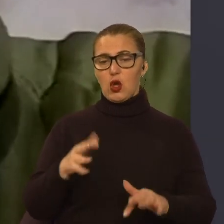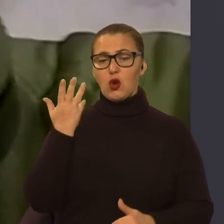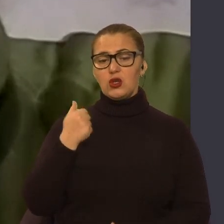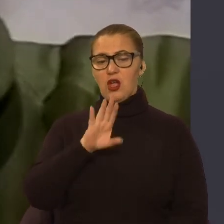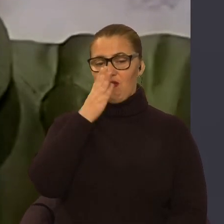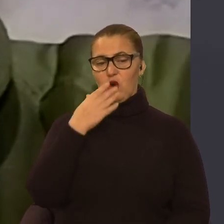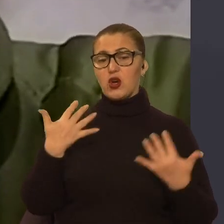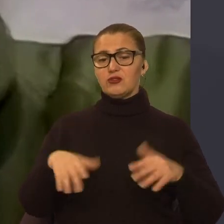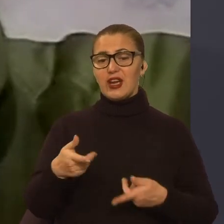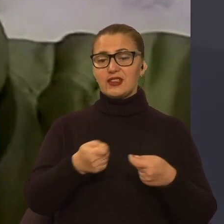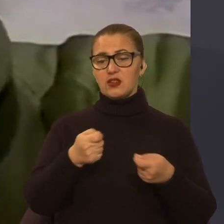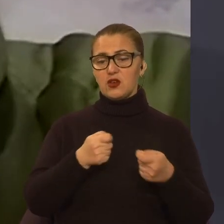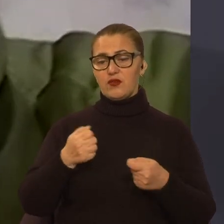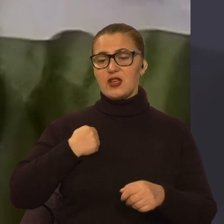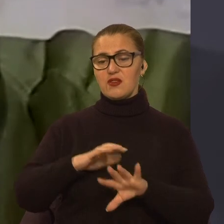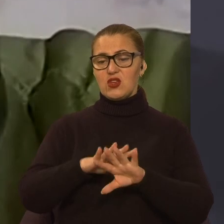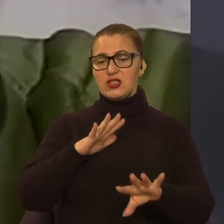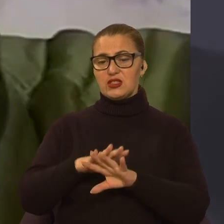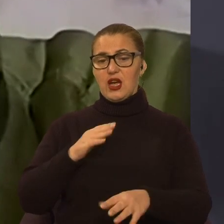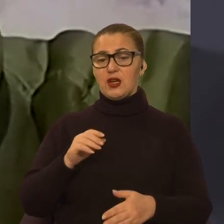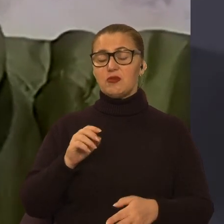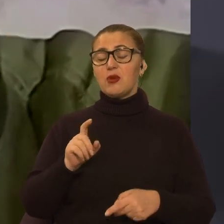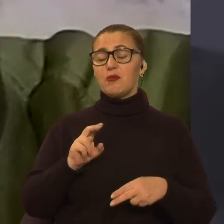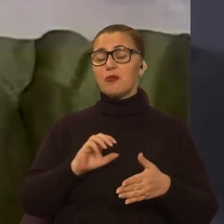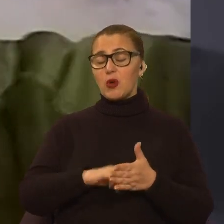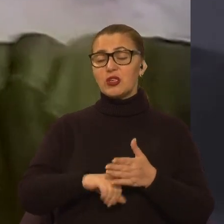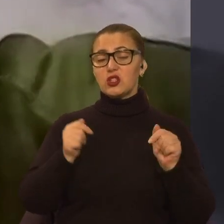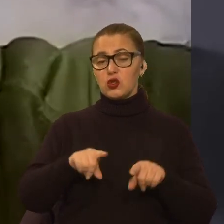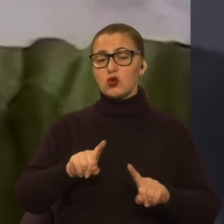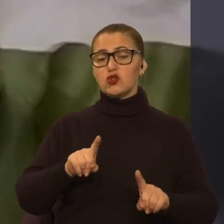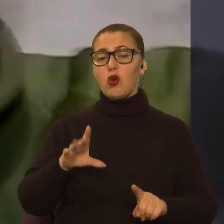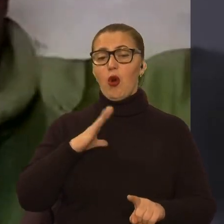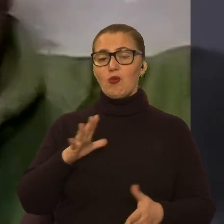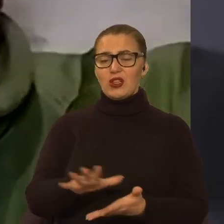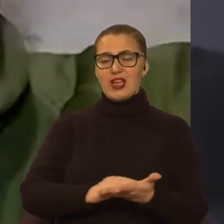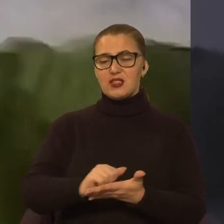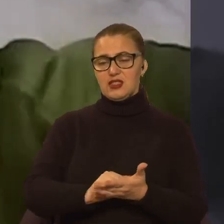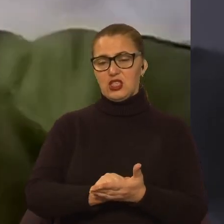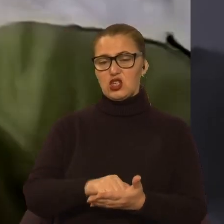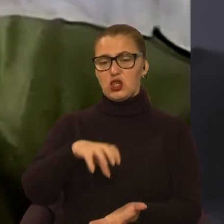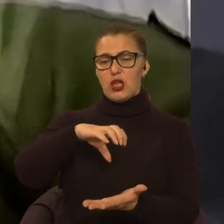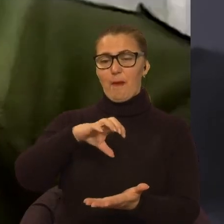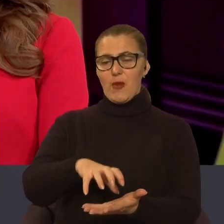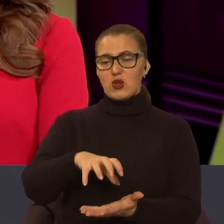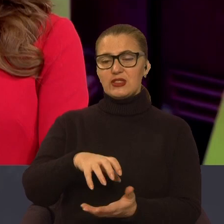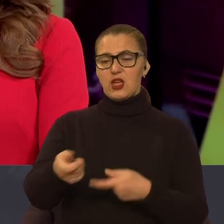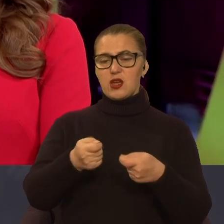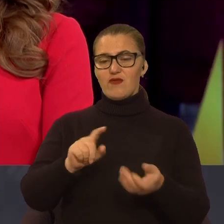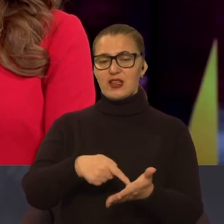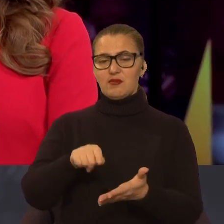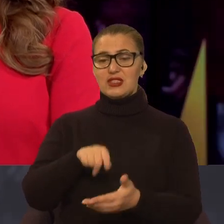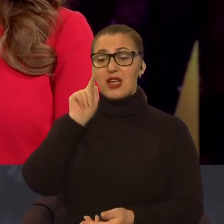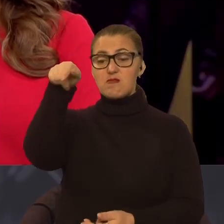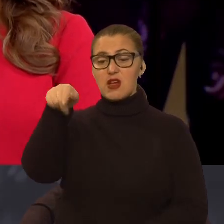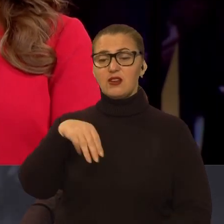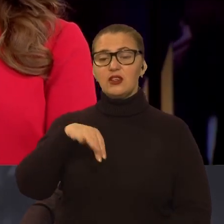втратив керування військами через те, що були знищені пункти керування військами в тилу противника. В